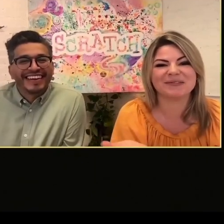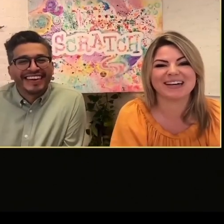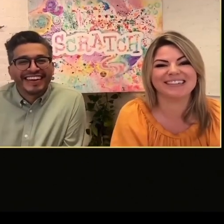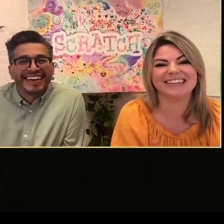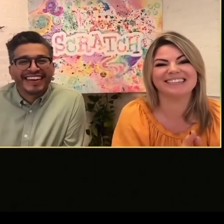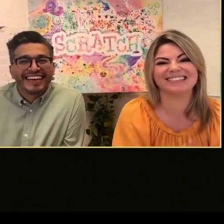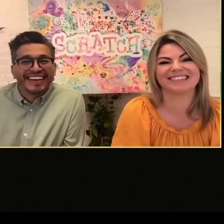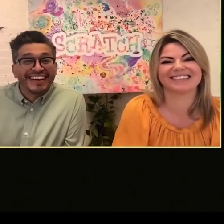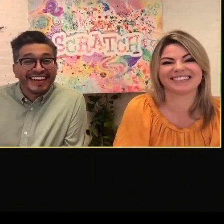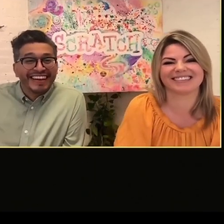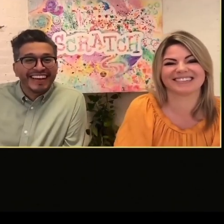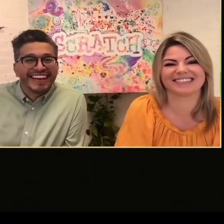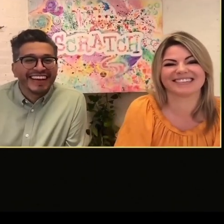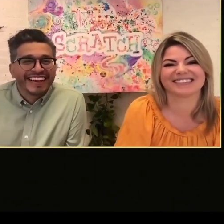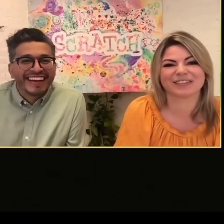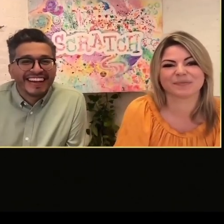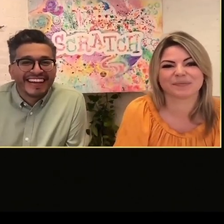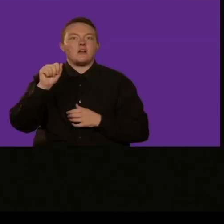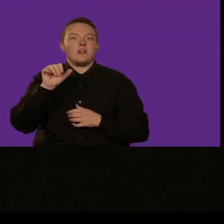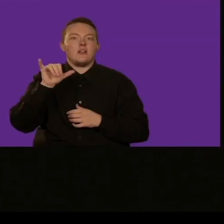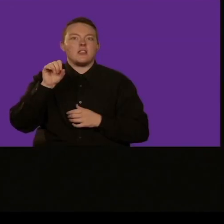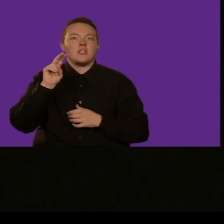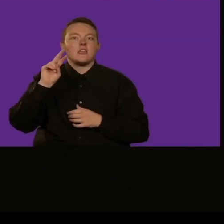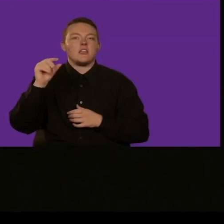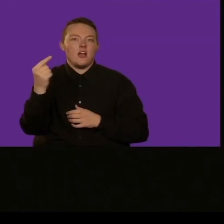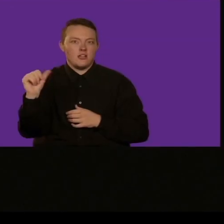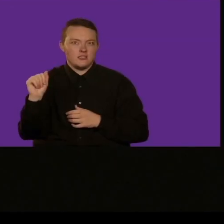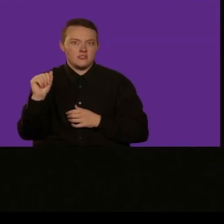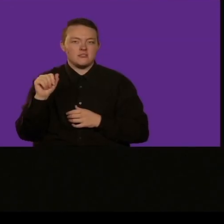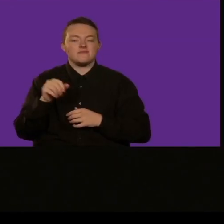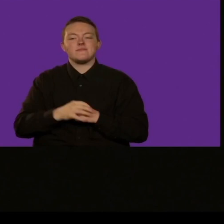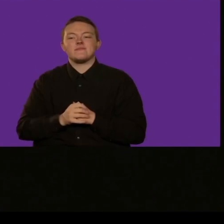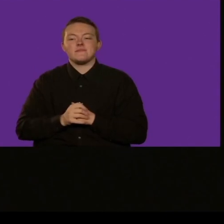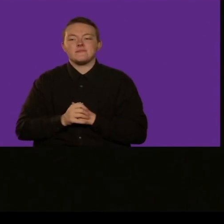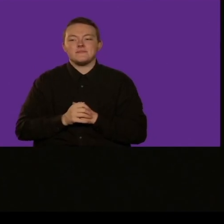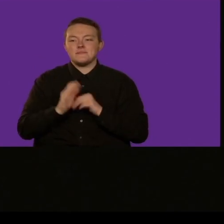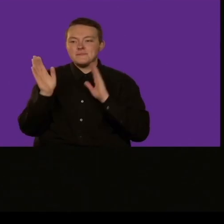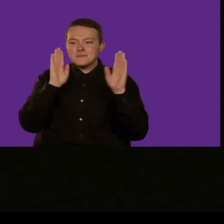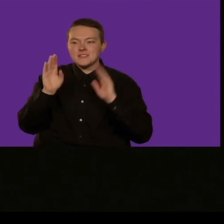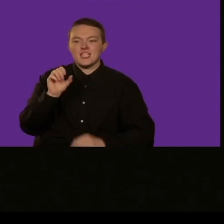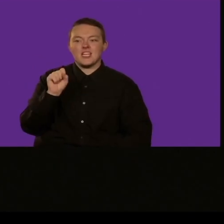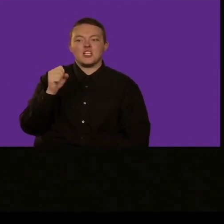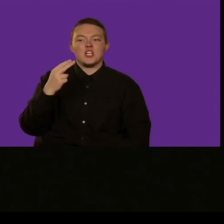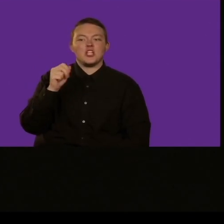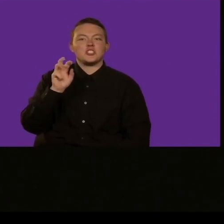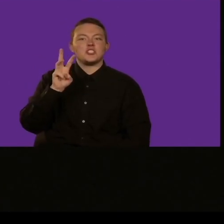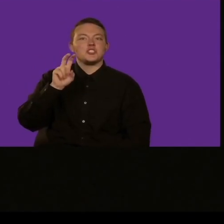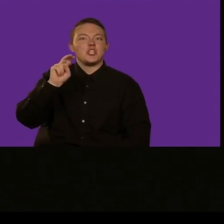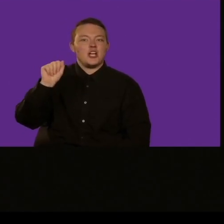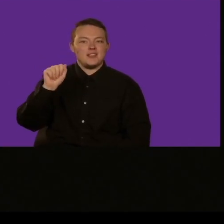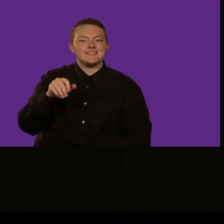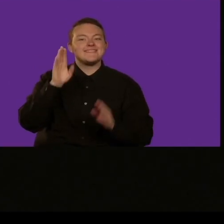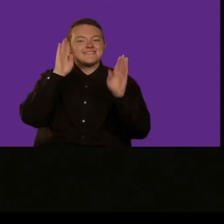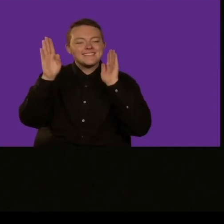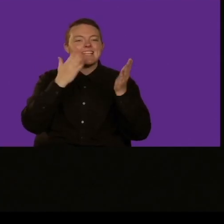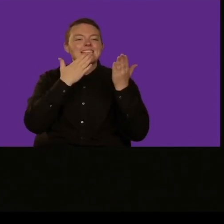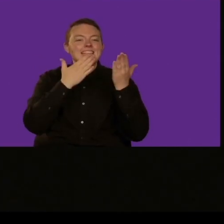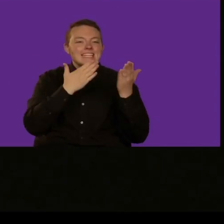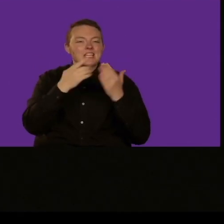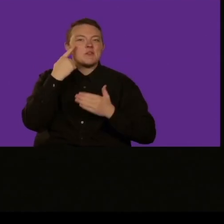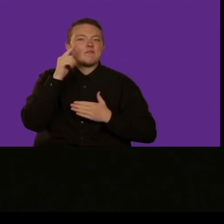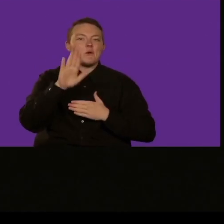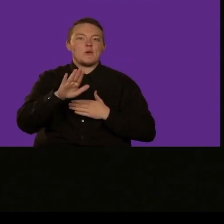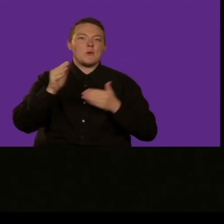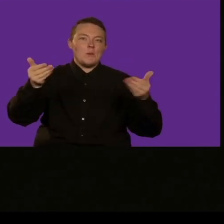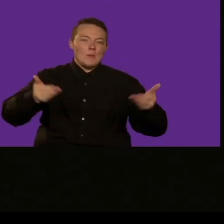Sì, il mio nome è Shana, il mio nome è direttrice esecutiva della Fondazione Scratch. Grazie a voi tutti per essere qui presenti in